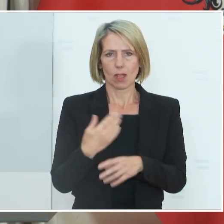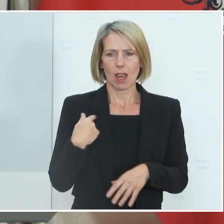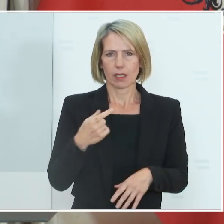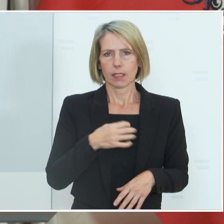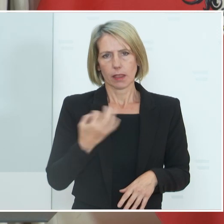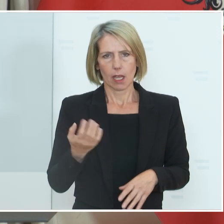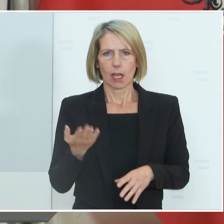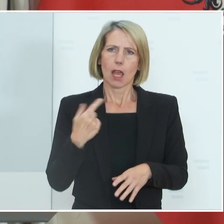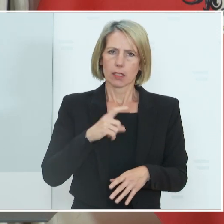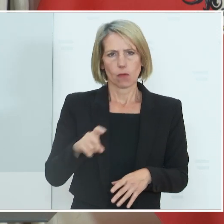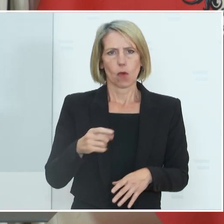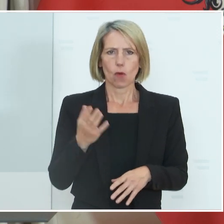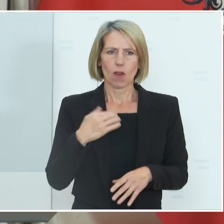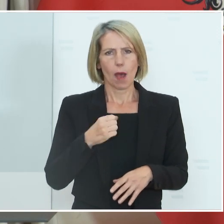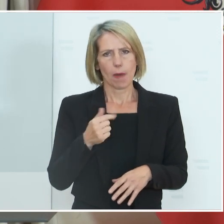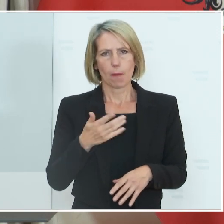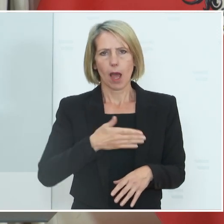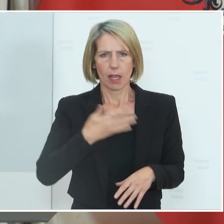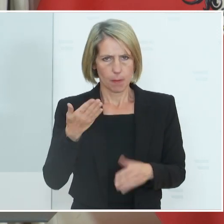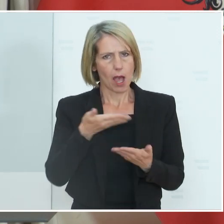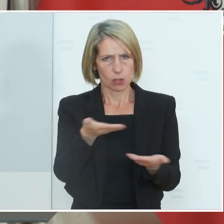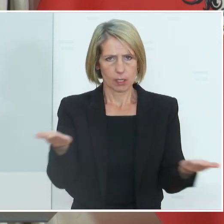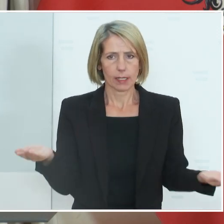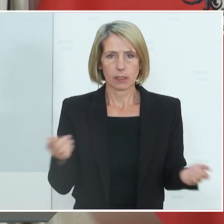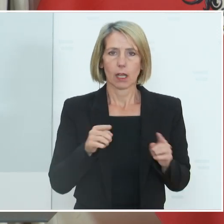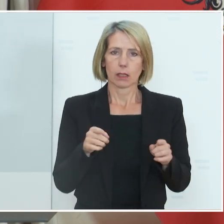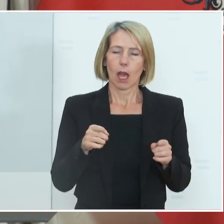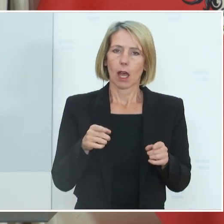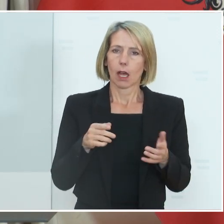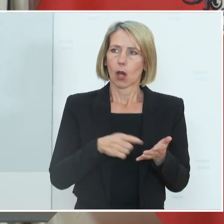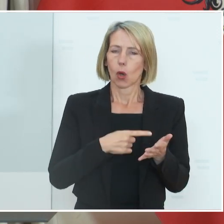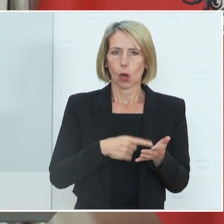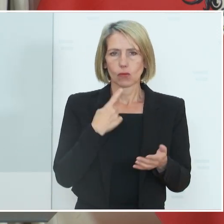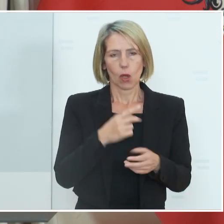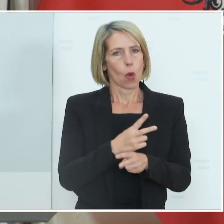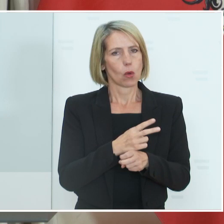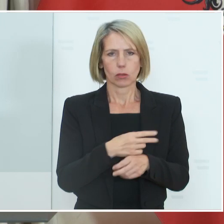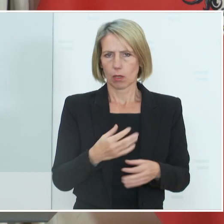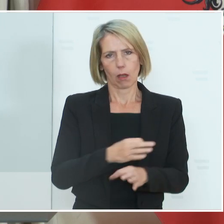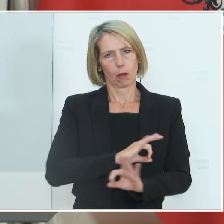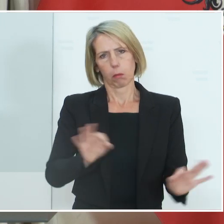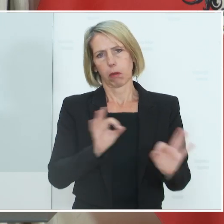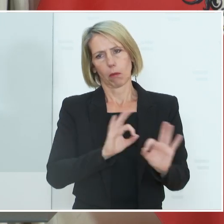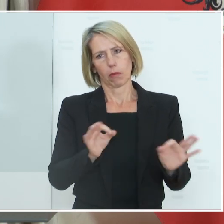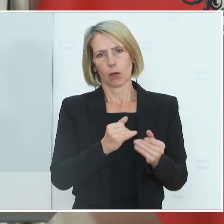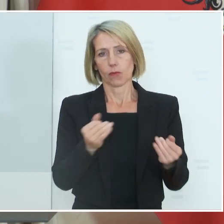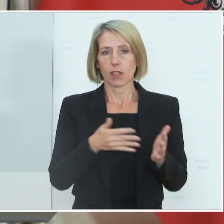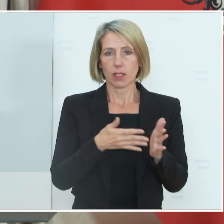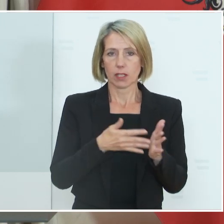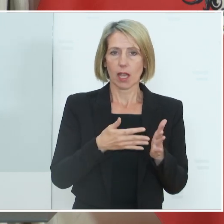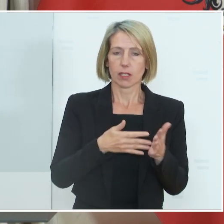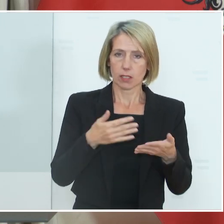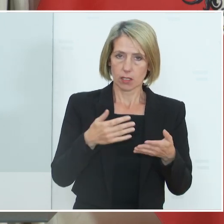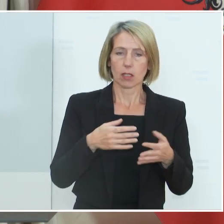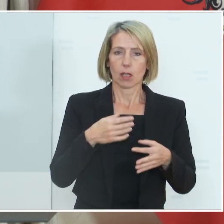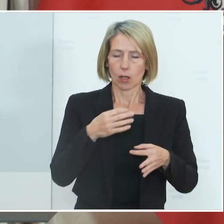Wochen einige Mal im Ausland. Da wird Österreich oft als beispielhaft, was das Testregime betrifft, hingestellt und gesehen.